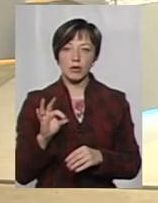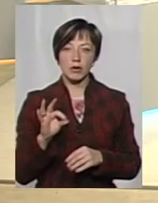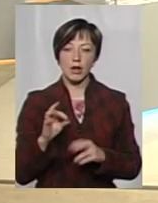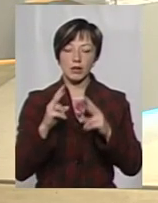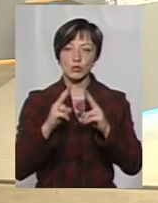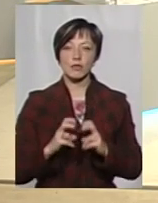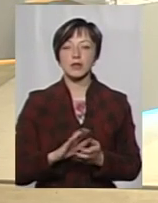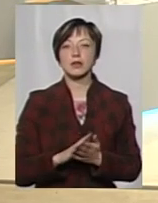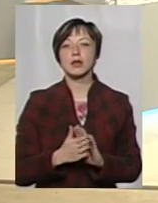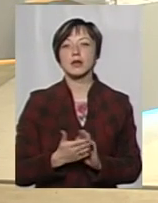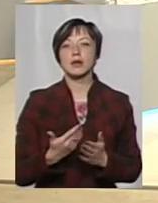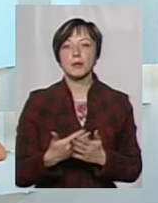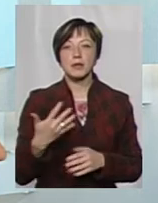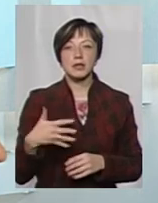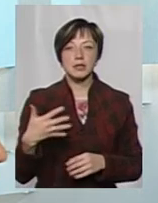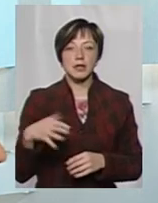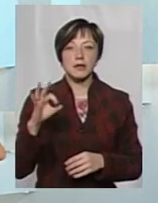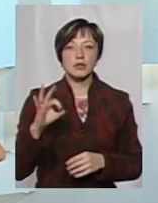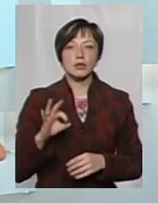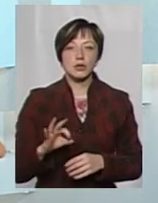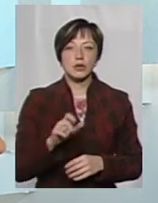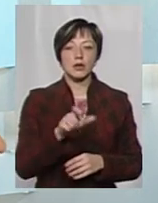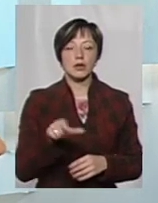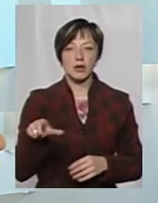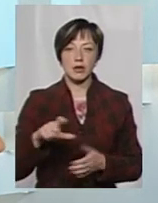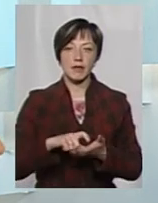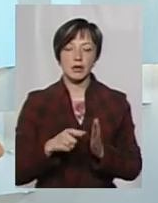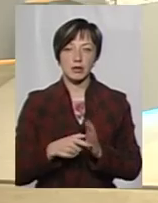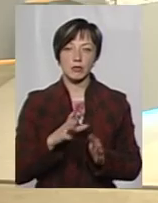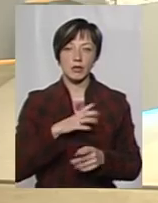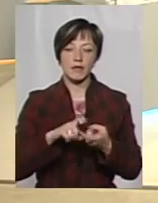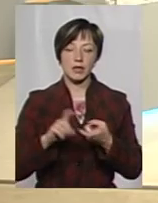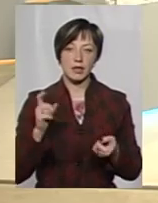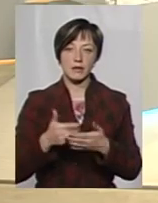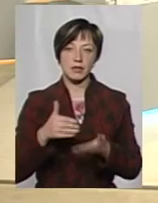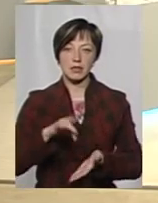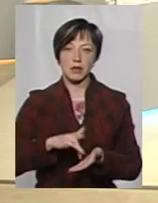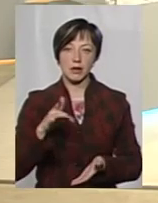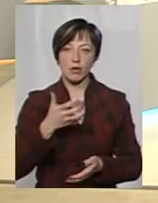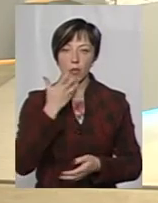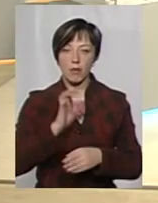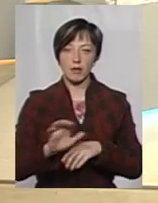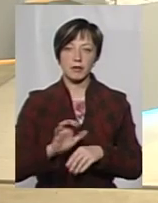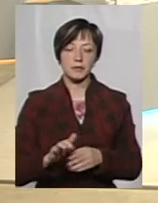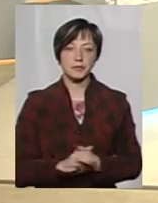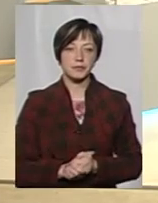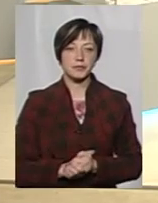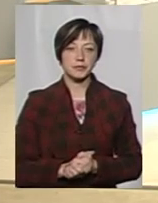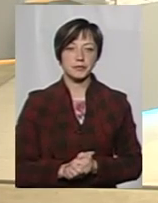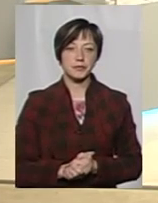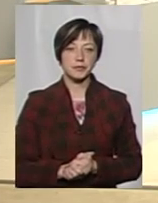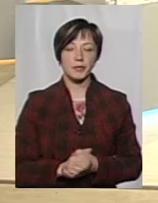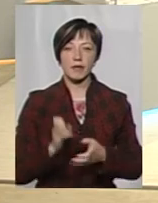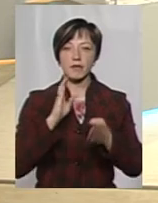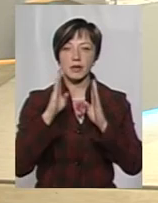ми аналізували ситуацію, там порядка 50% квартир вже були від'єднані від централізованого опалення. І звертаємося ще